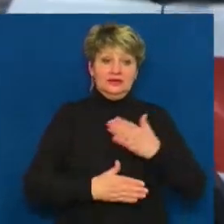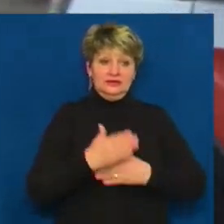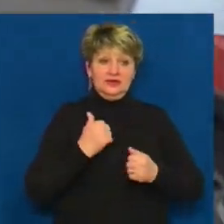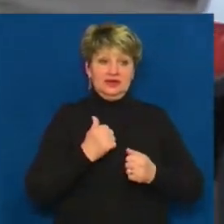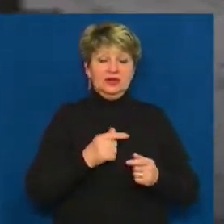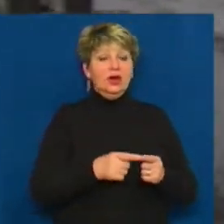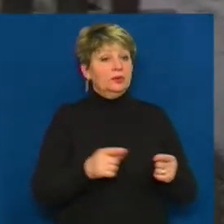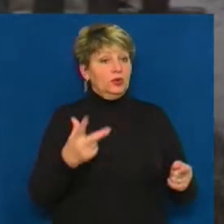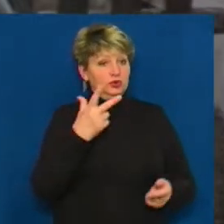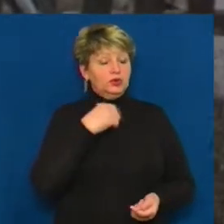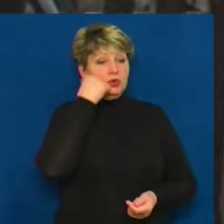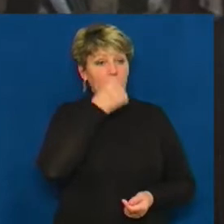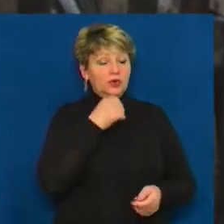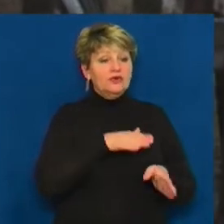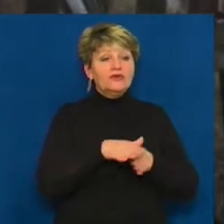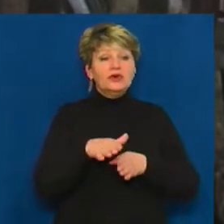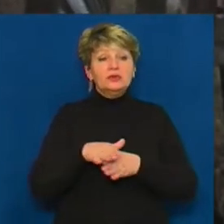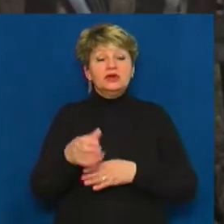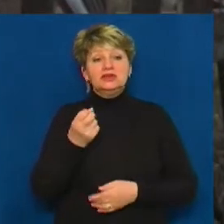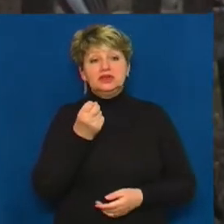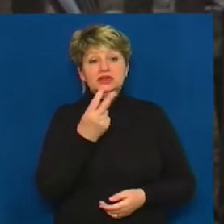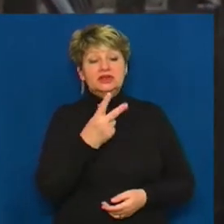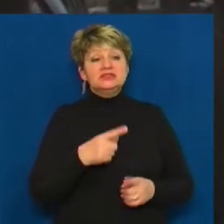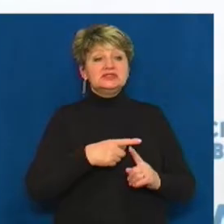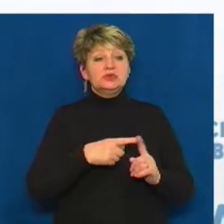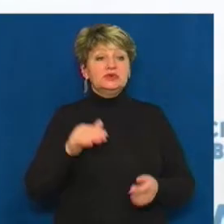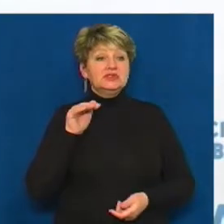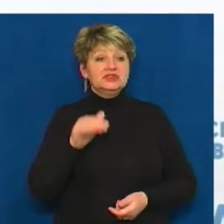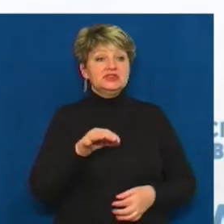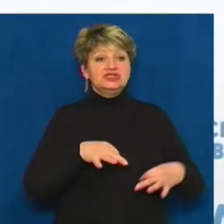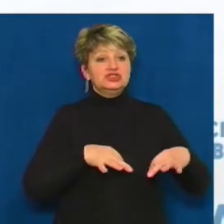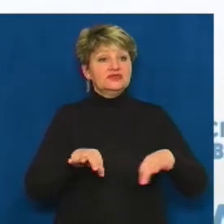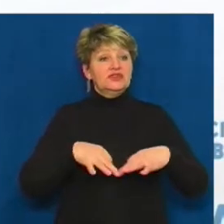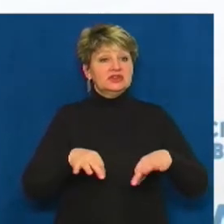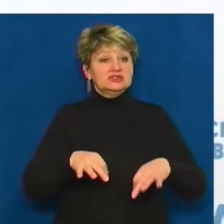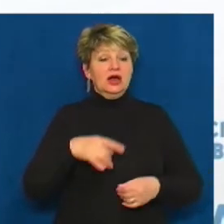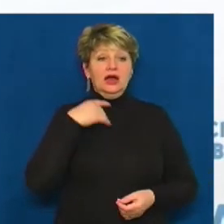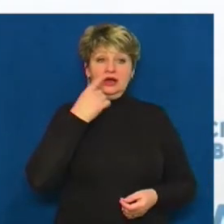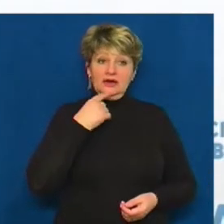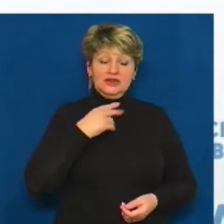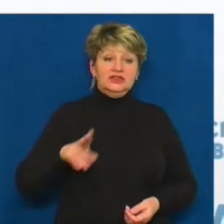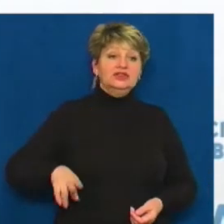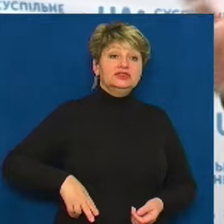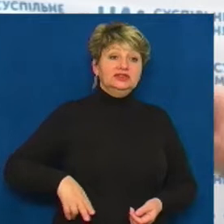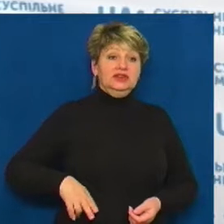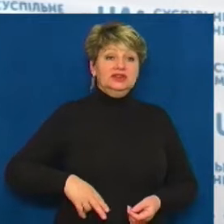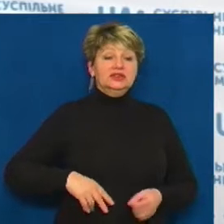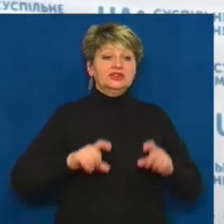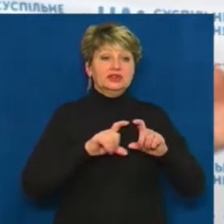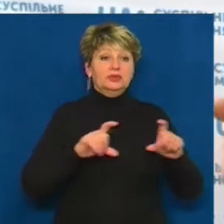Протягом трьох років вони здійснили 13,5 тисяч виїздів, говорить директор департаменту соціального захисту населення